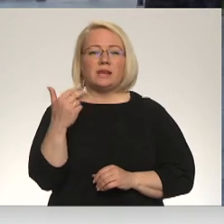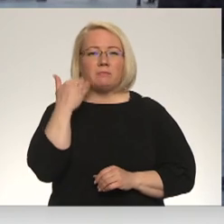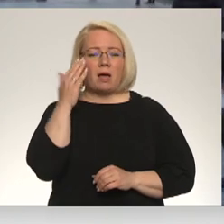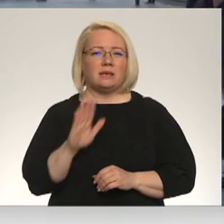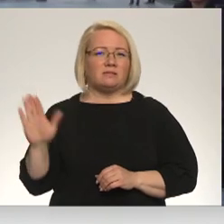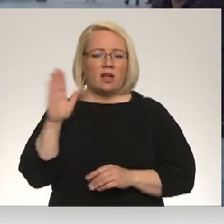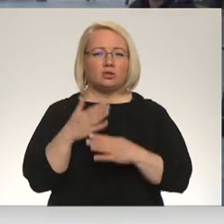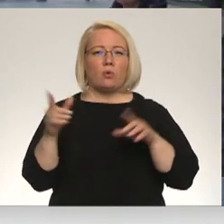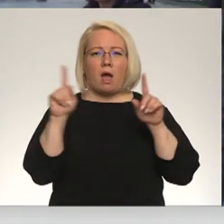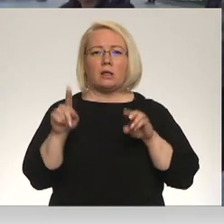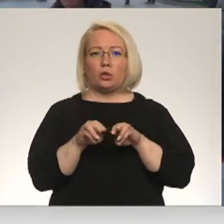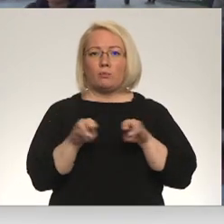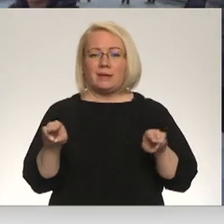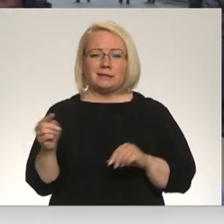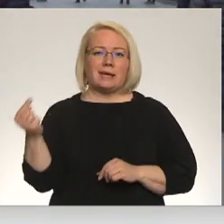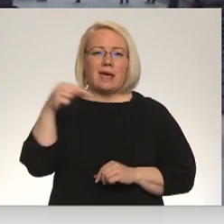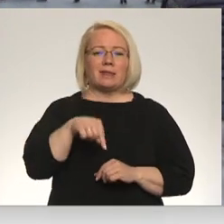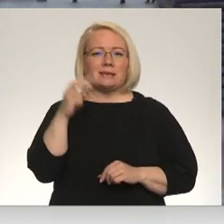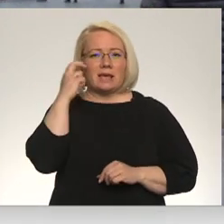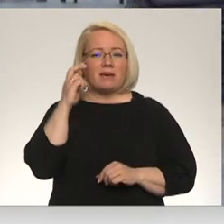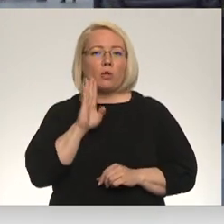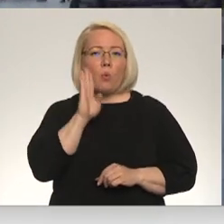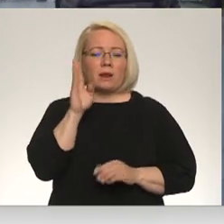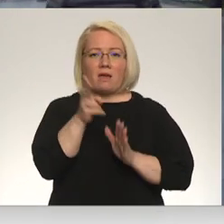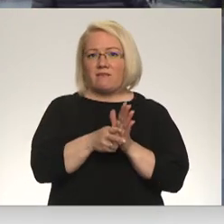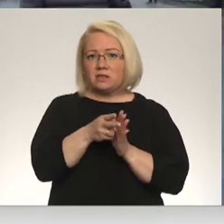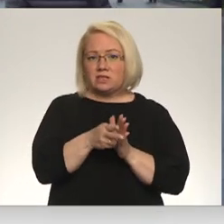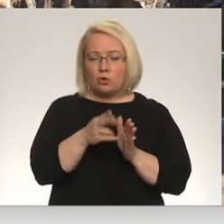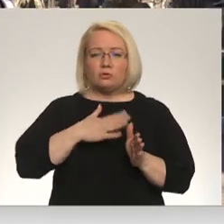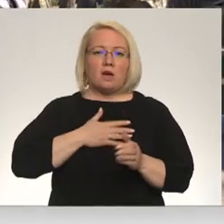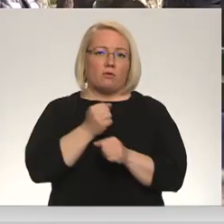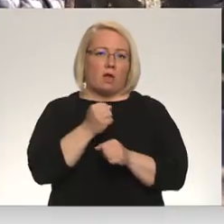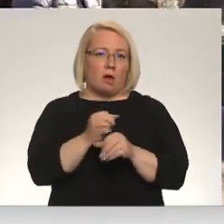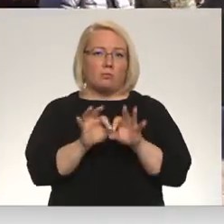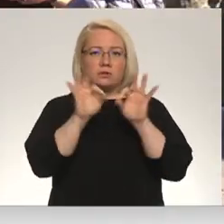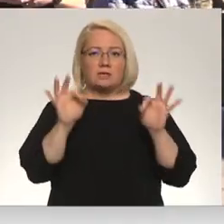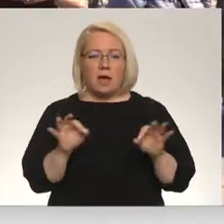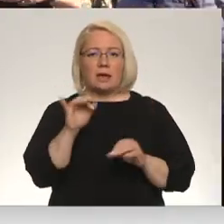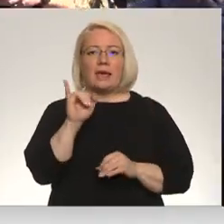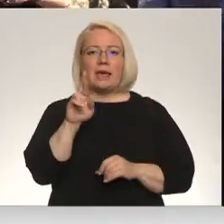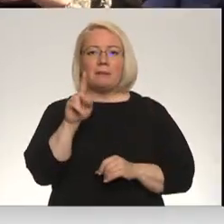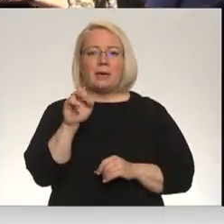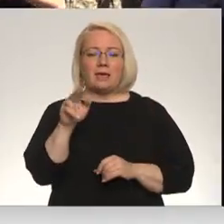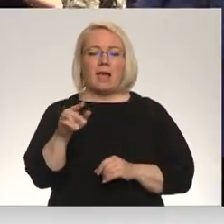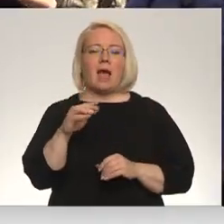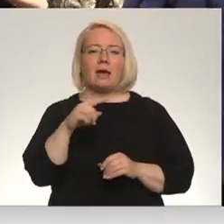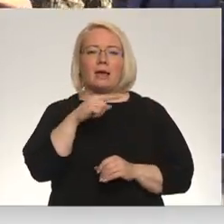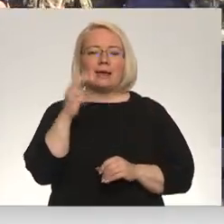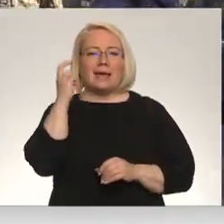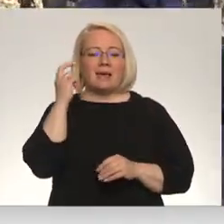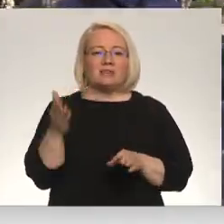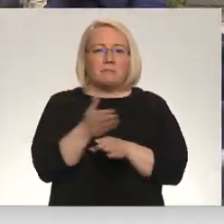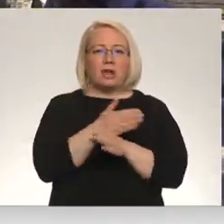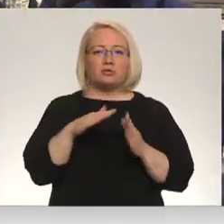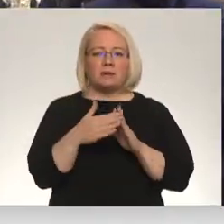valstu ārlietu ministri Kievā ieradās no rīta ar vilcienu un savu darba dienu sāka Irpiņā. Kievas piekšpilsētā, kas ir